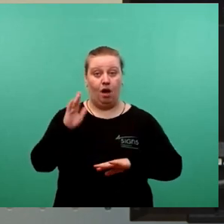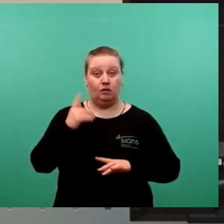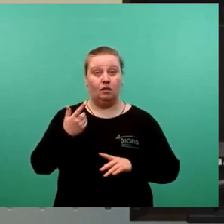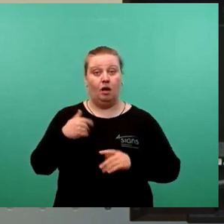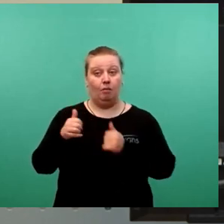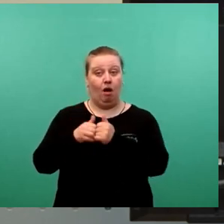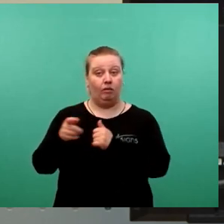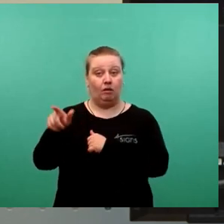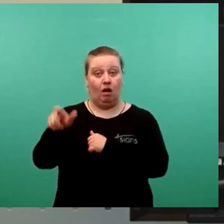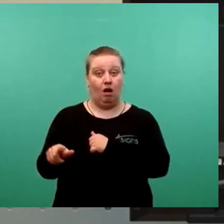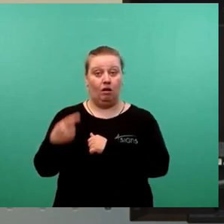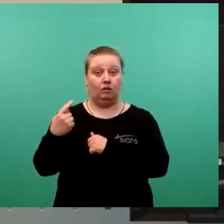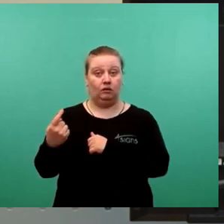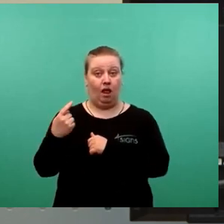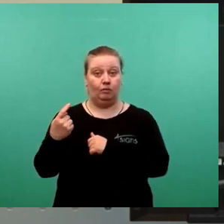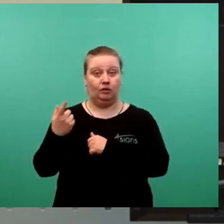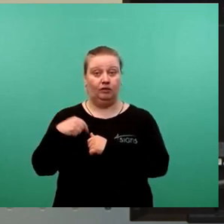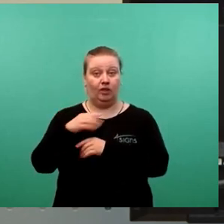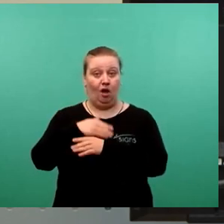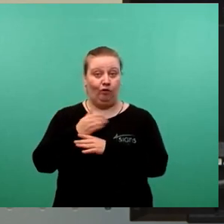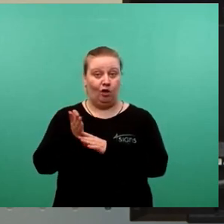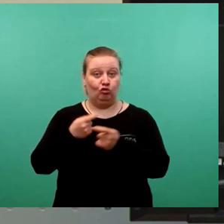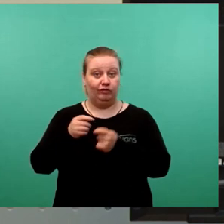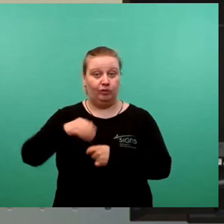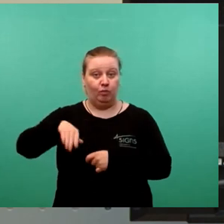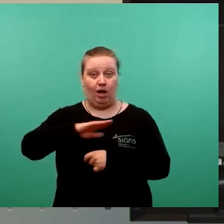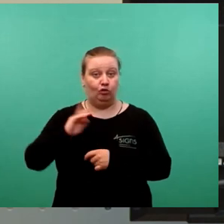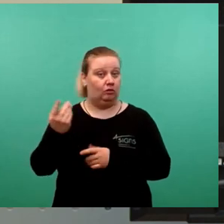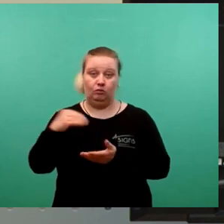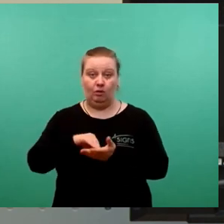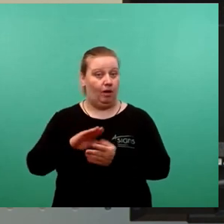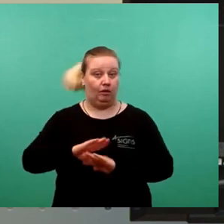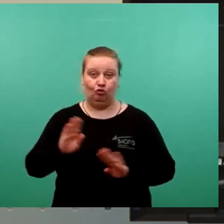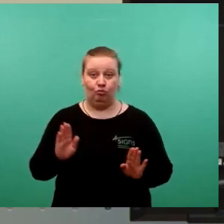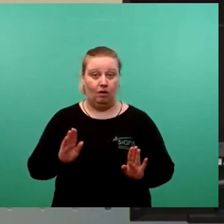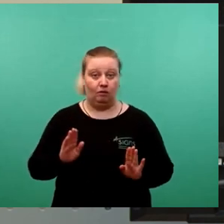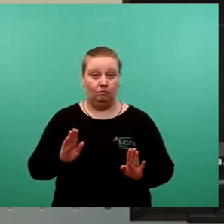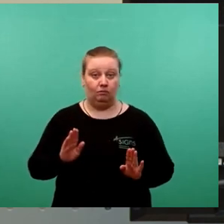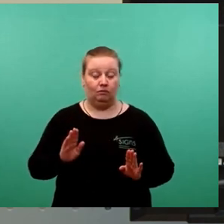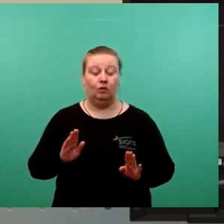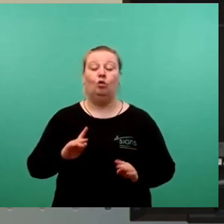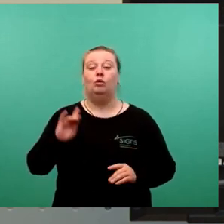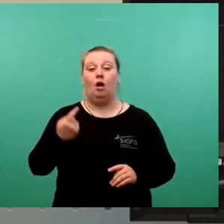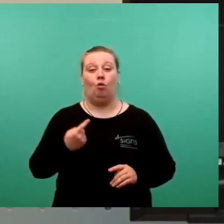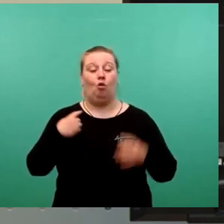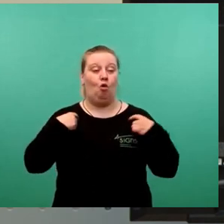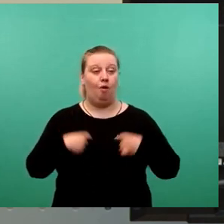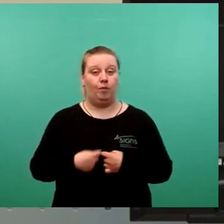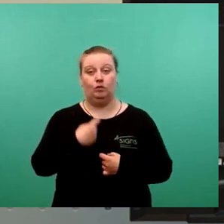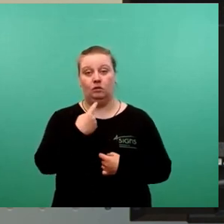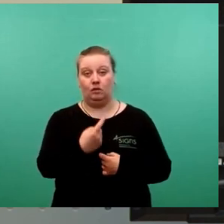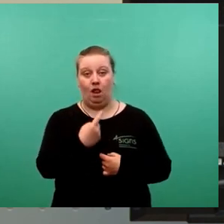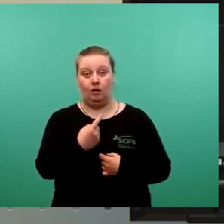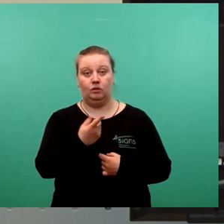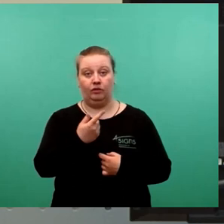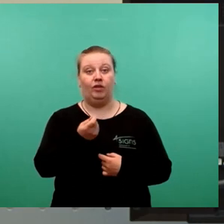ist in der Aufteilung der Geschäftsbereiche nicht mit vorgesehen. Und der OB verfügt direkt über das